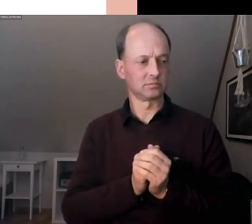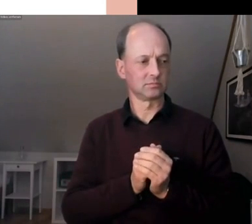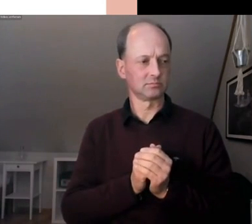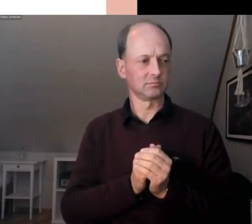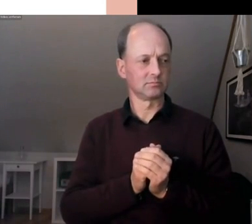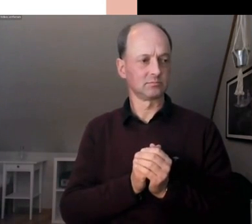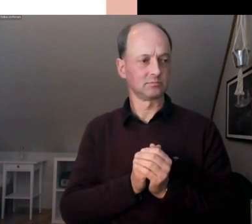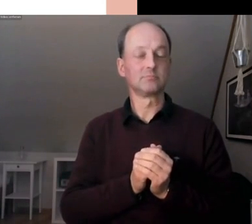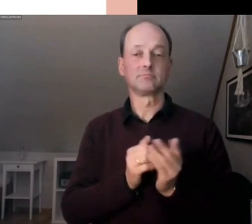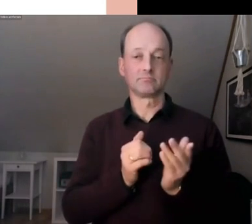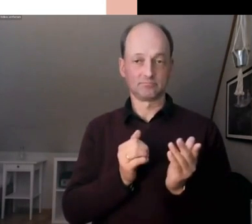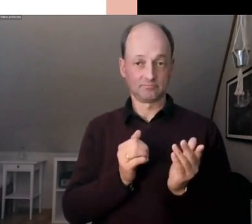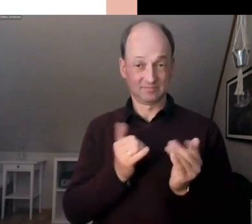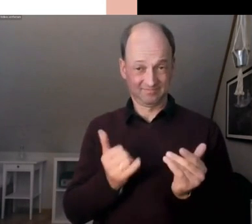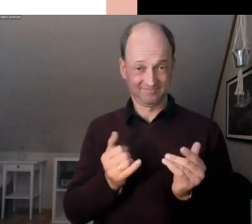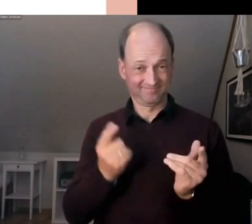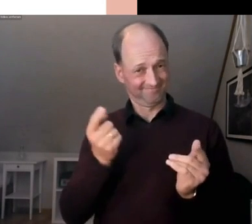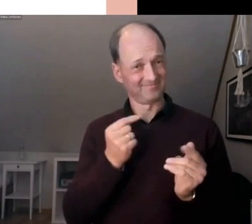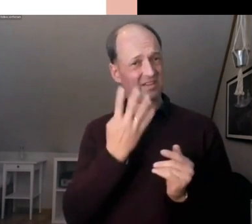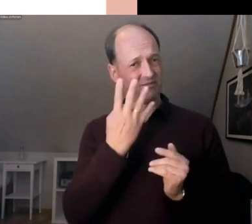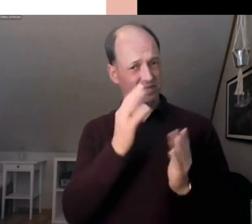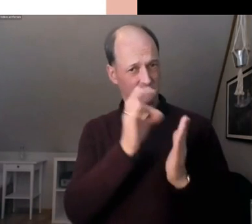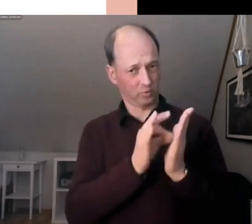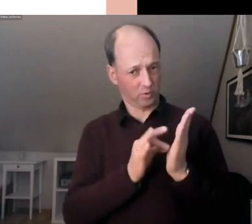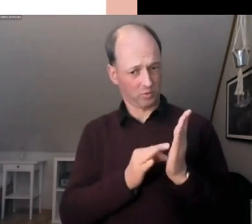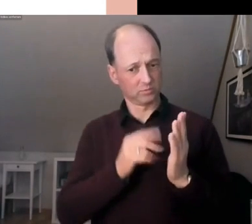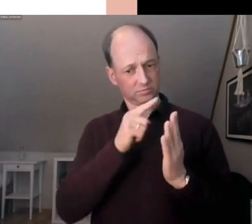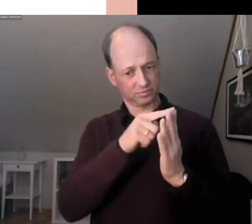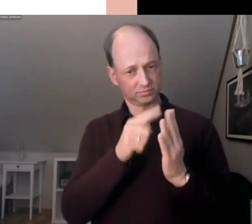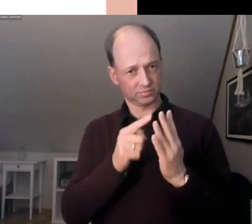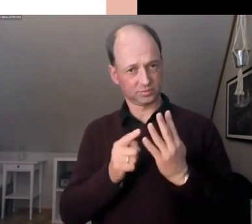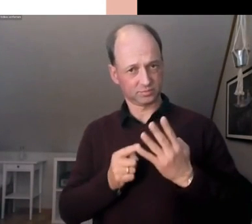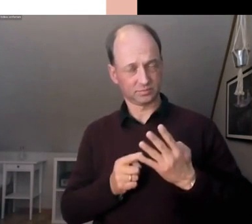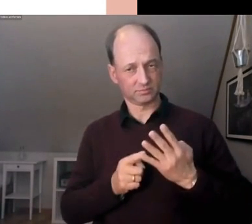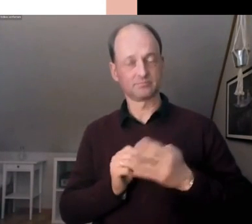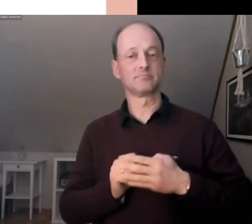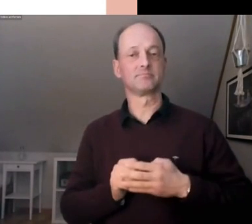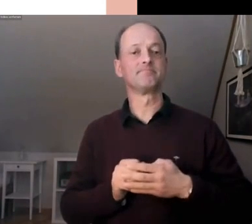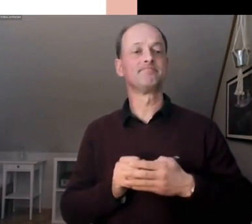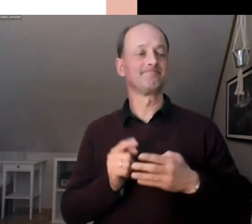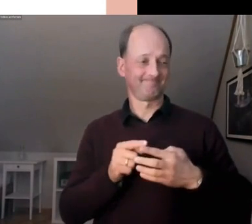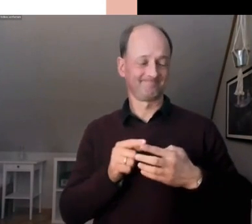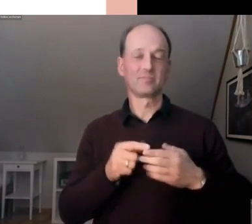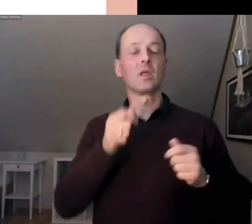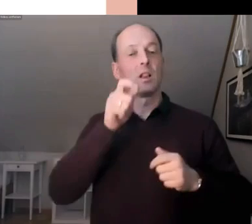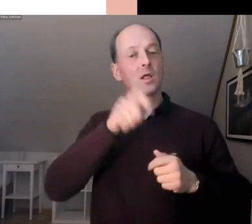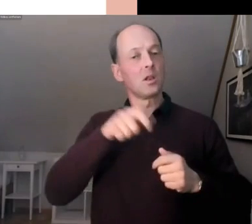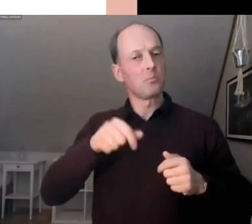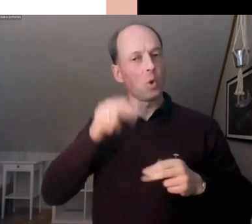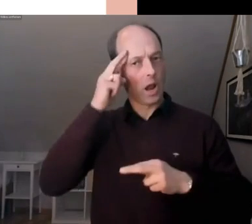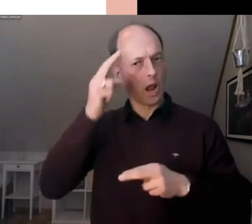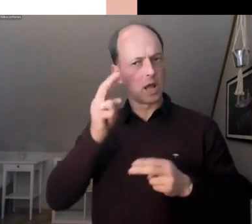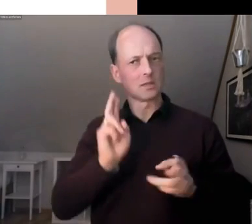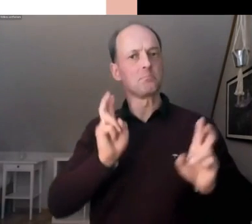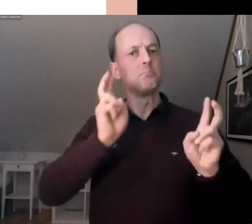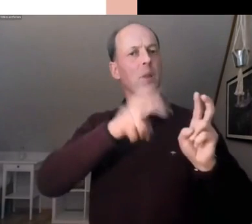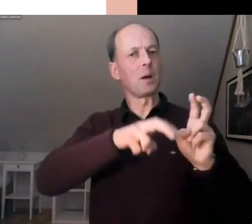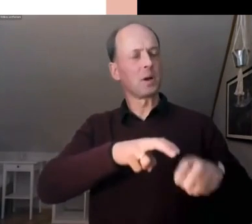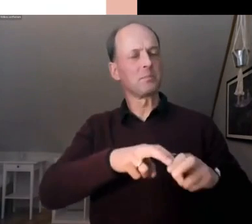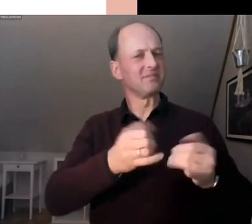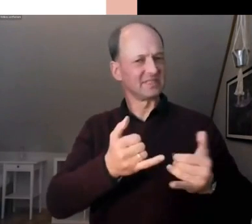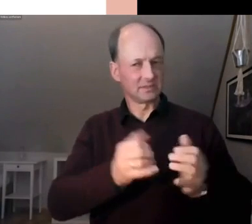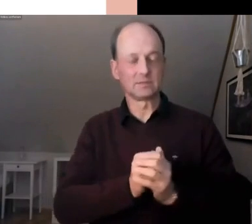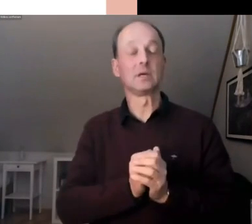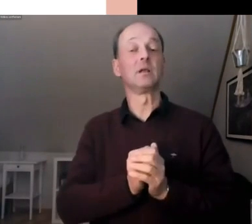die vier Punkte, die wir hier auf unseren Slides mal schnell aufgelistet haben, sind natürlich einmal, wer sitzt in so einem BürgerInnenrat und wie kommt man da rein? Das